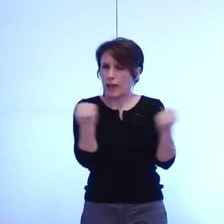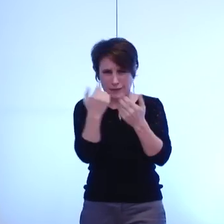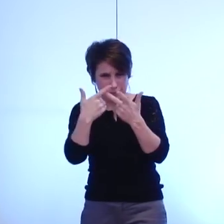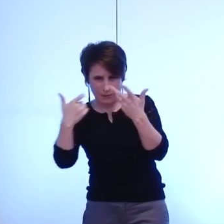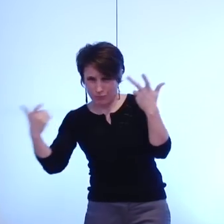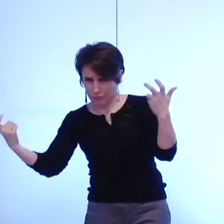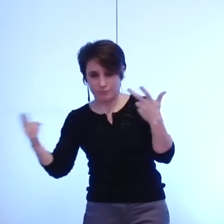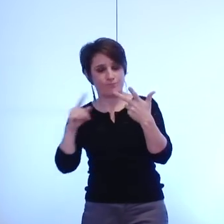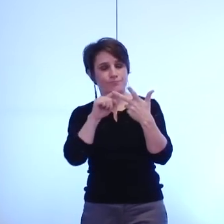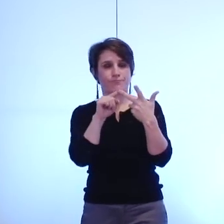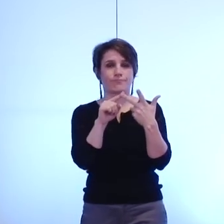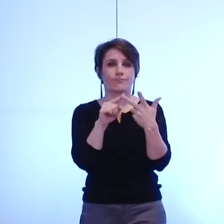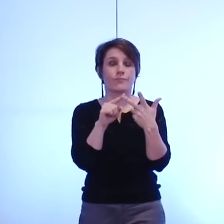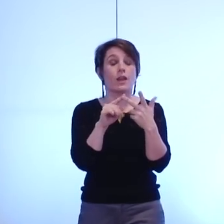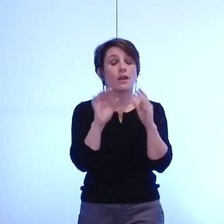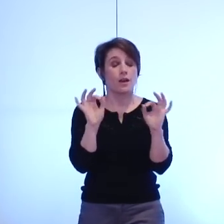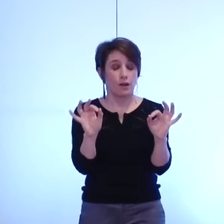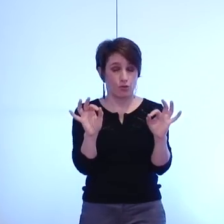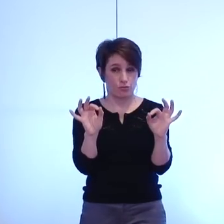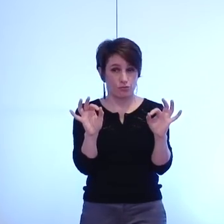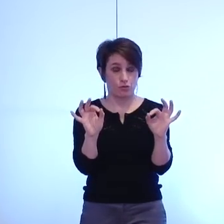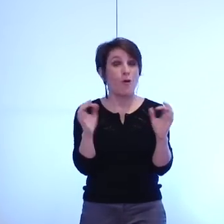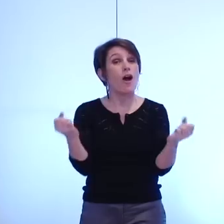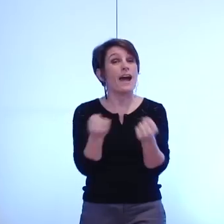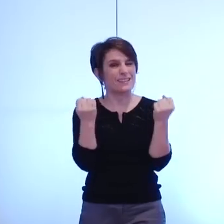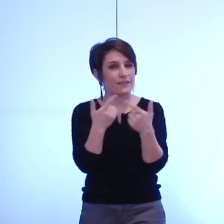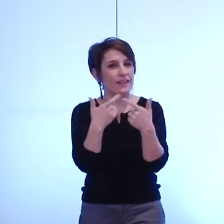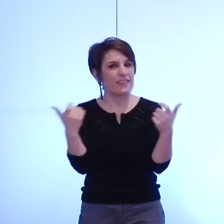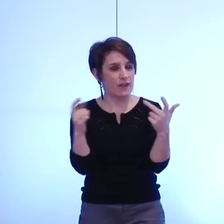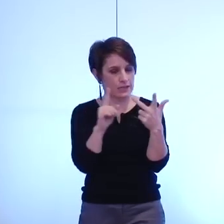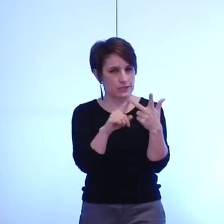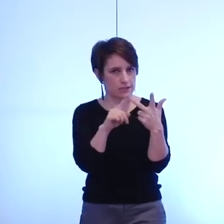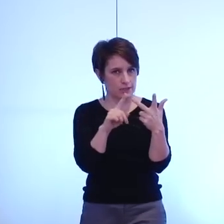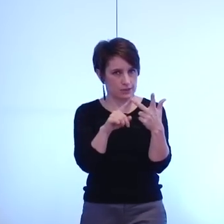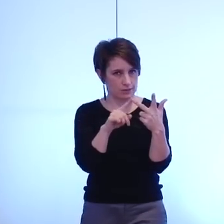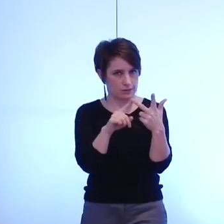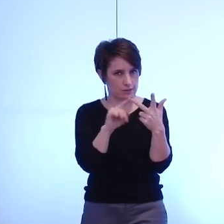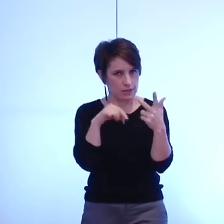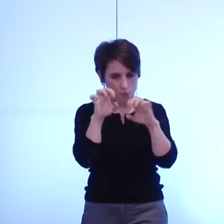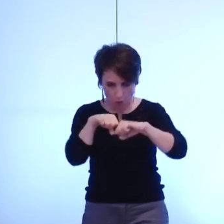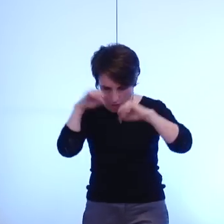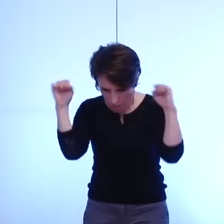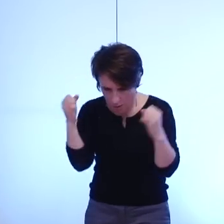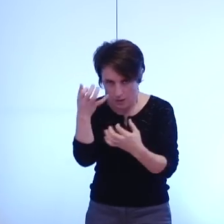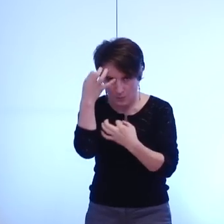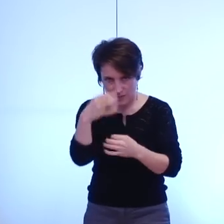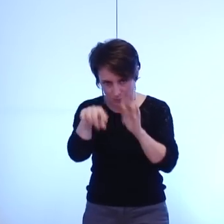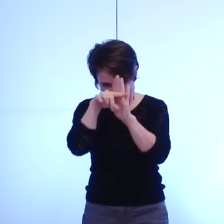je m'arrête un instant là dessus puisque cette affaire d'activités diverses doit être regardée d'un peu près et